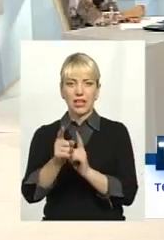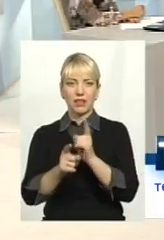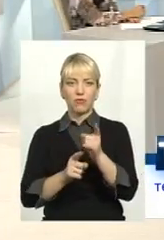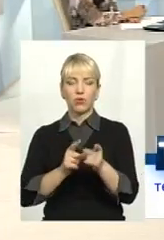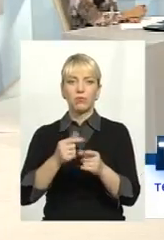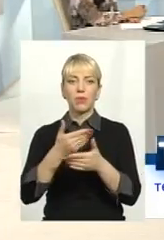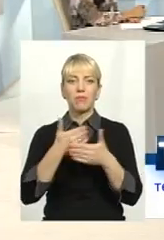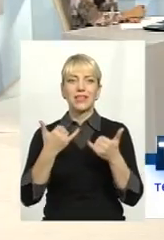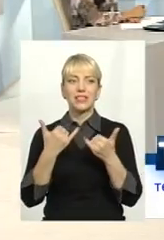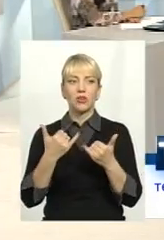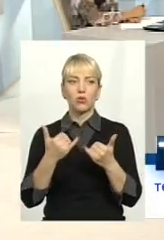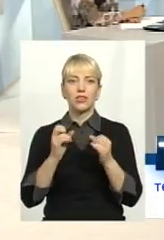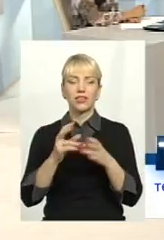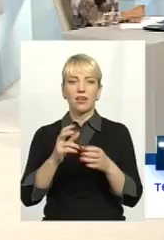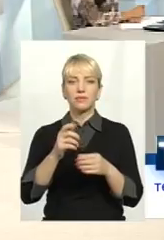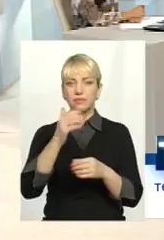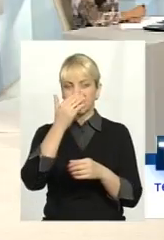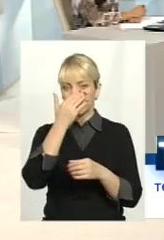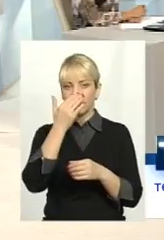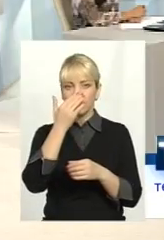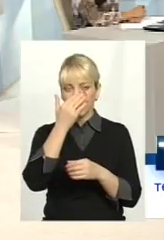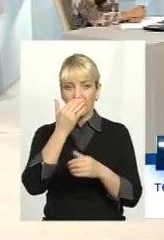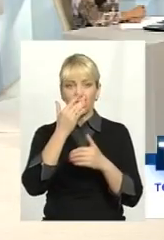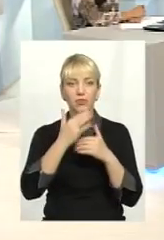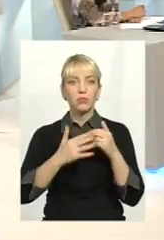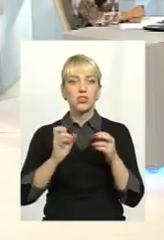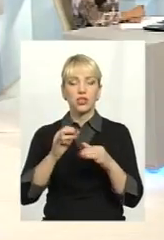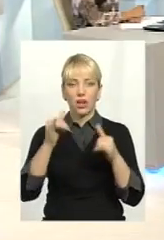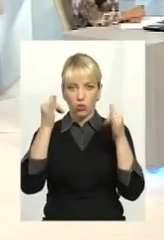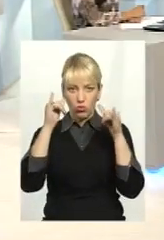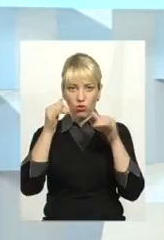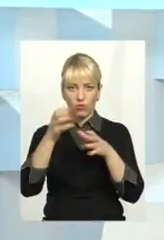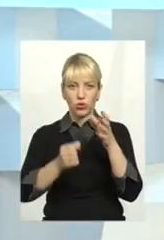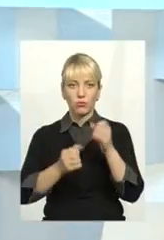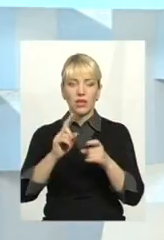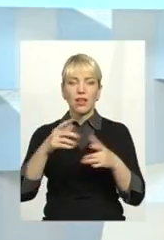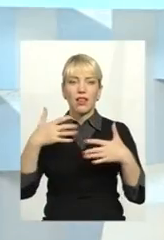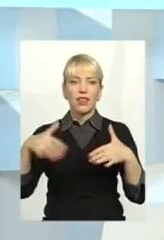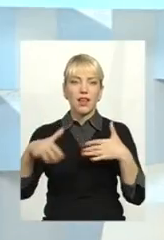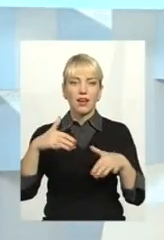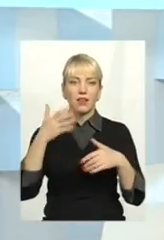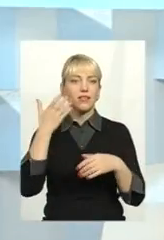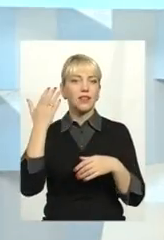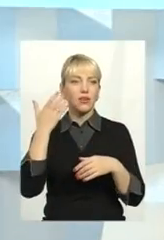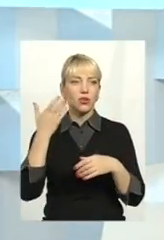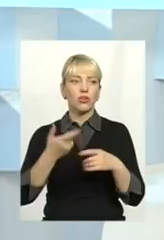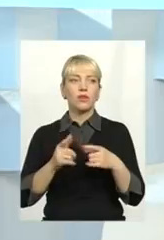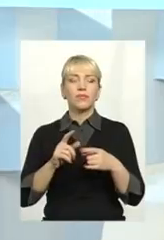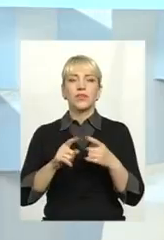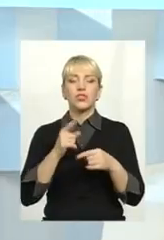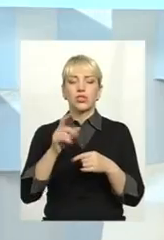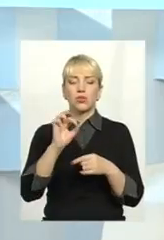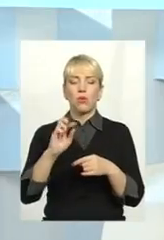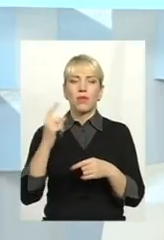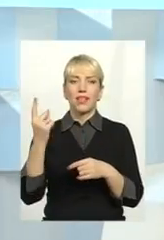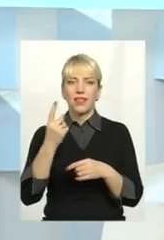сьогодні, вибачте, як дойні корови, як найслабкіша ланка, яку дуже легка через облгаз або міськаз, через